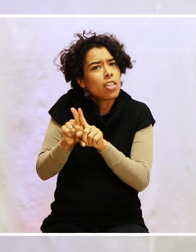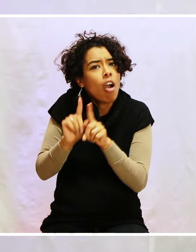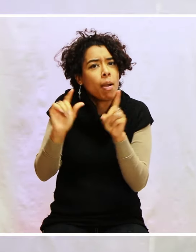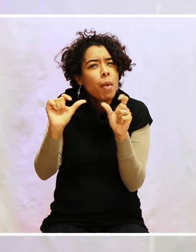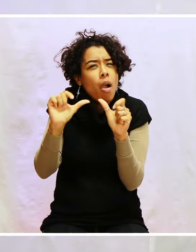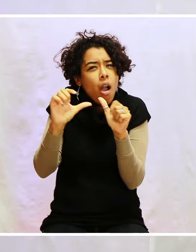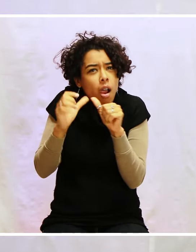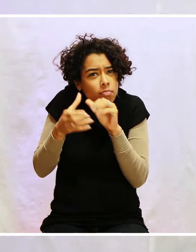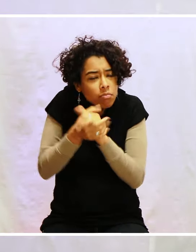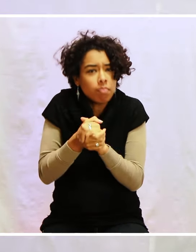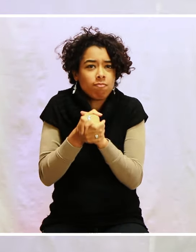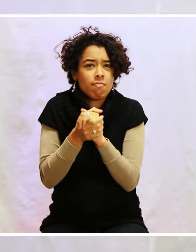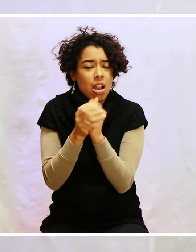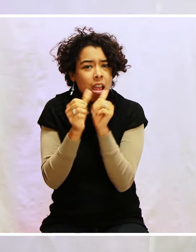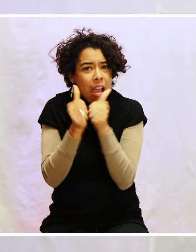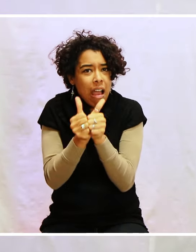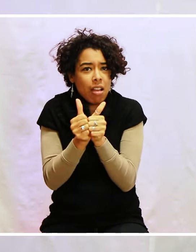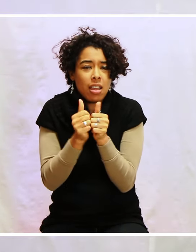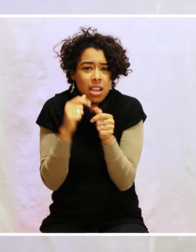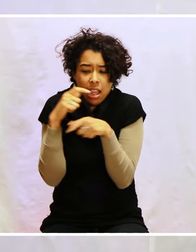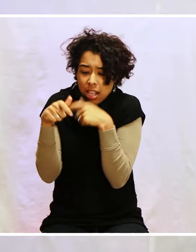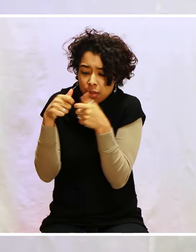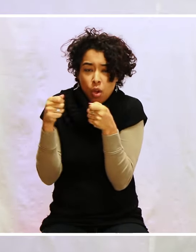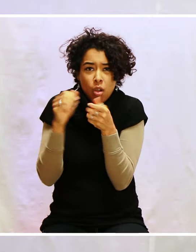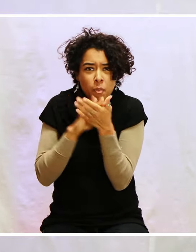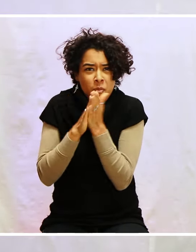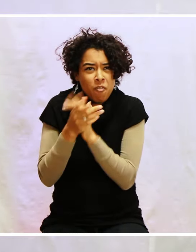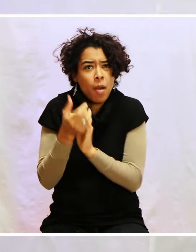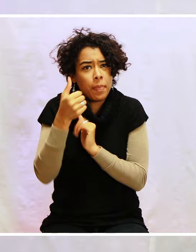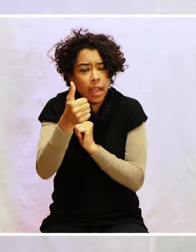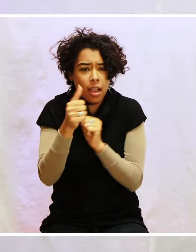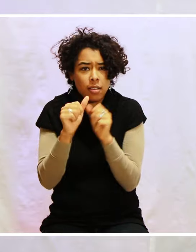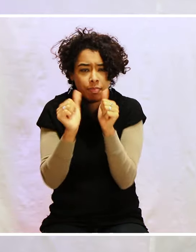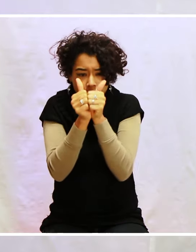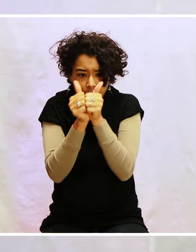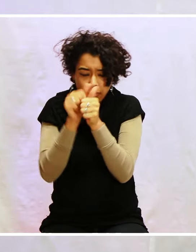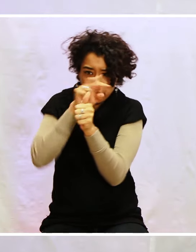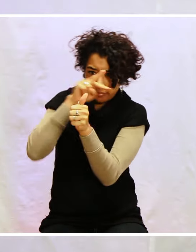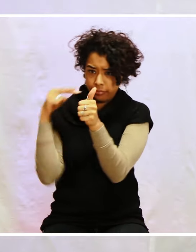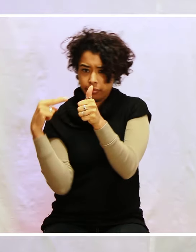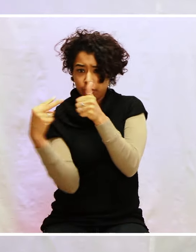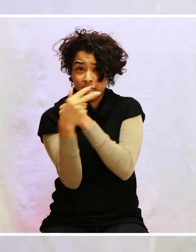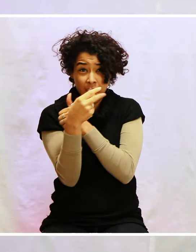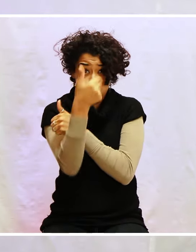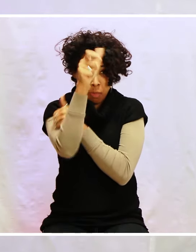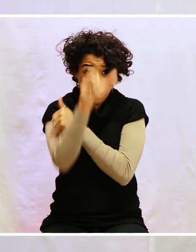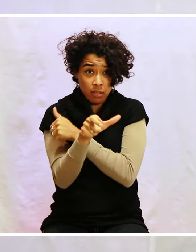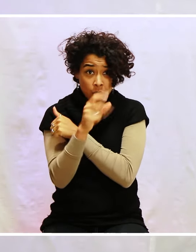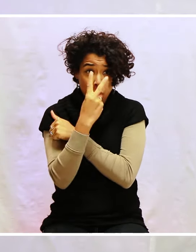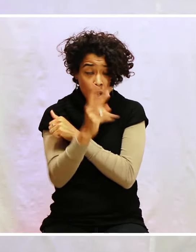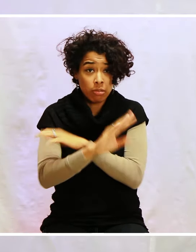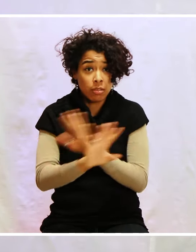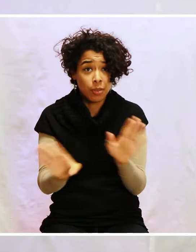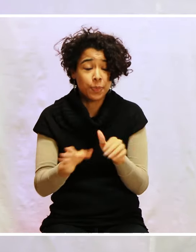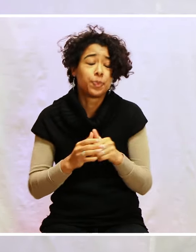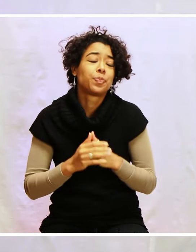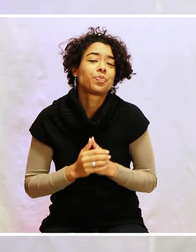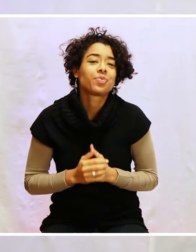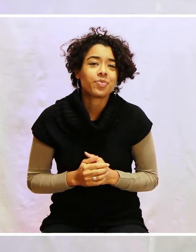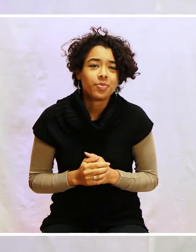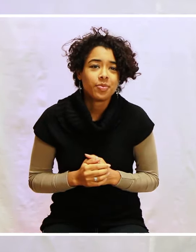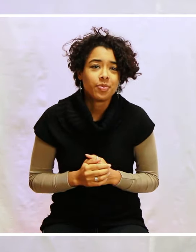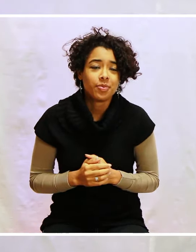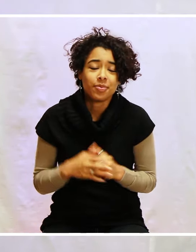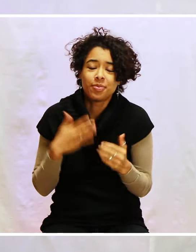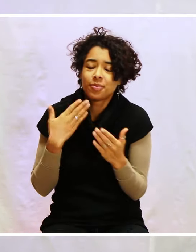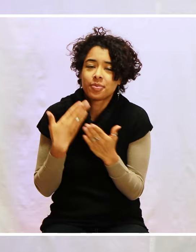Dans la parole de Dieu, l'attachement,'est vraiment être qu'un. Et on peut regarder sous toutes les faces, on ne voit qu'une personne. Et c